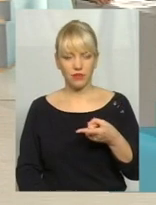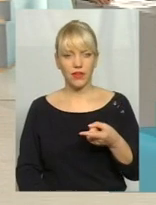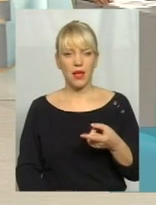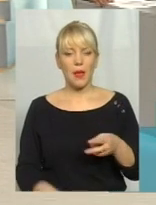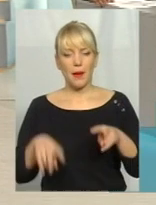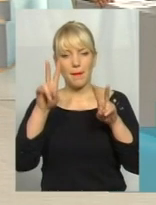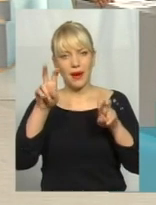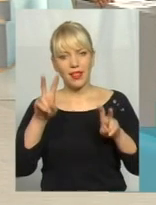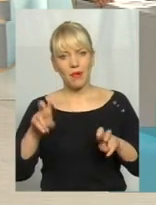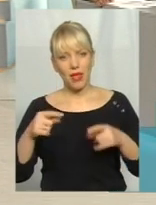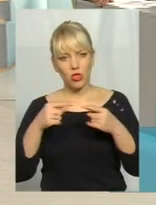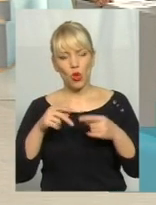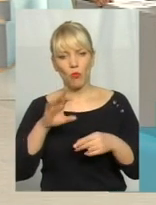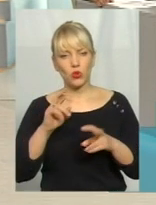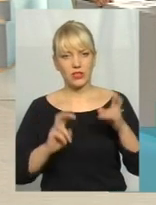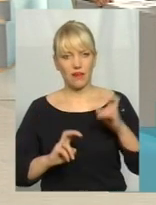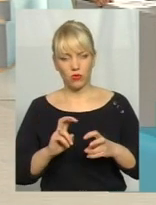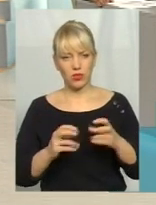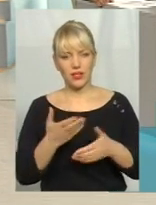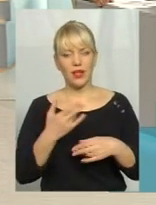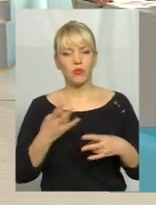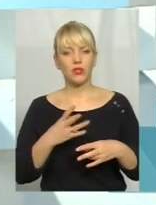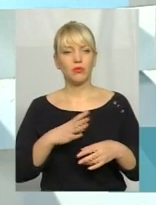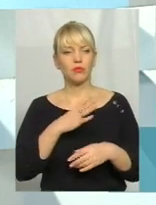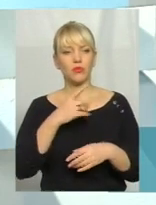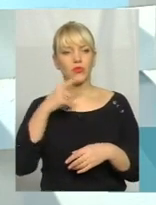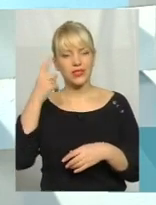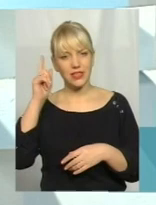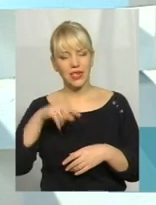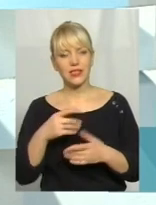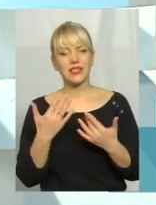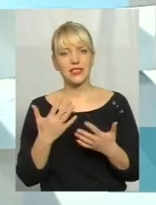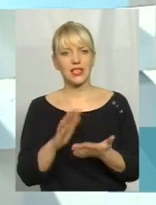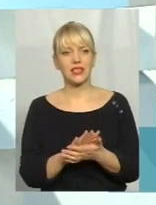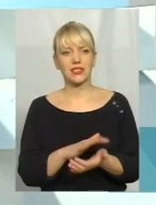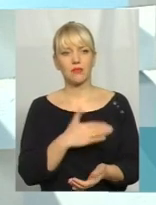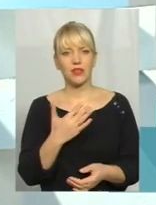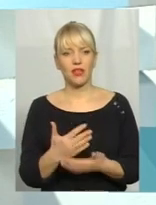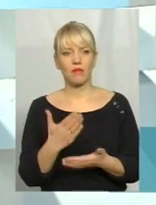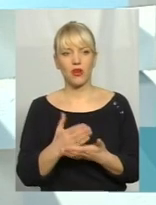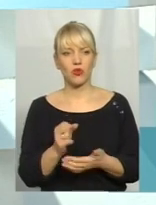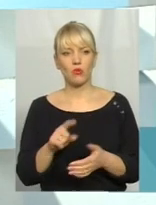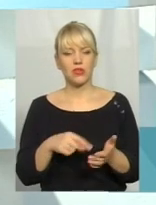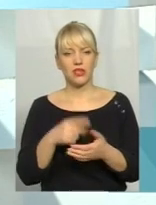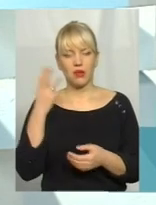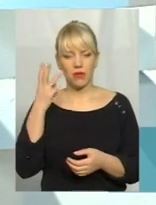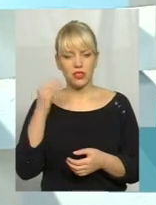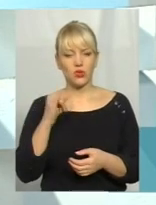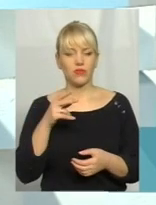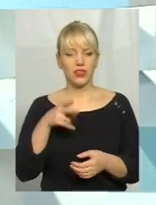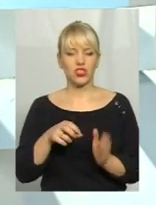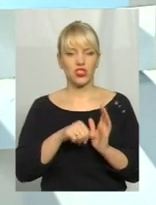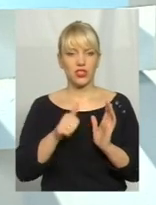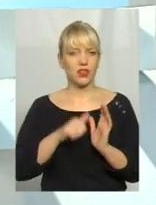предметно про завод, нам потрібно було в першу чергу знати, скільки сміття має місто Хмельницький. До 2016 року